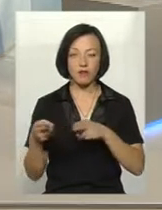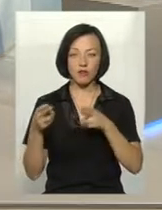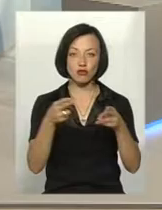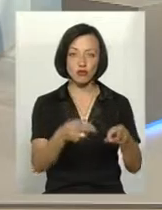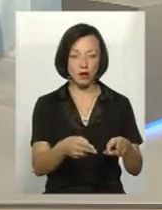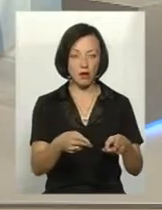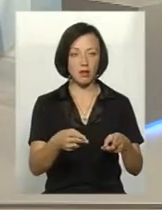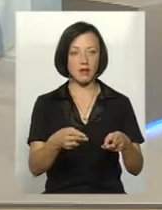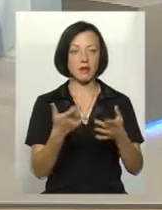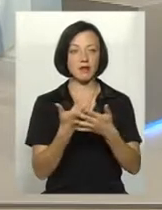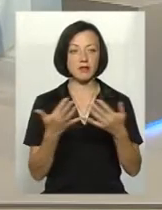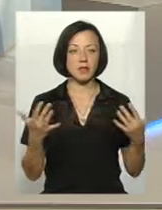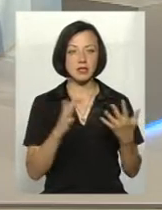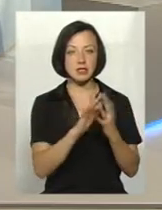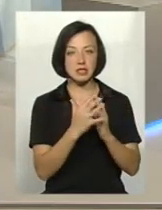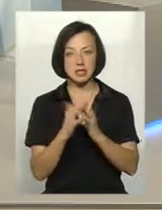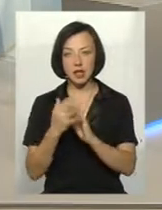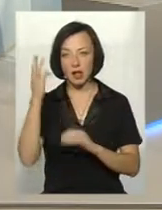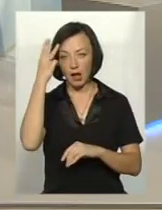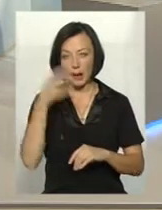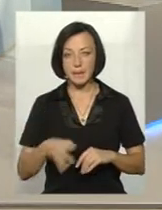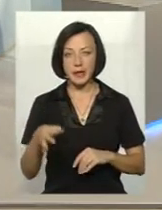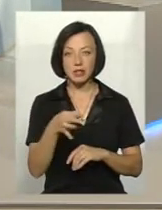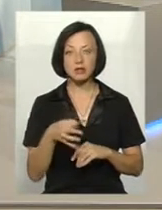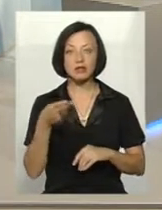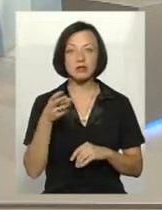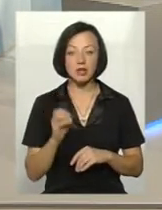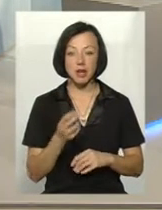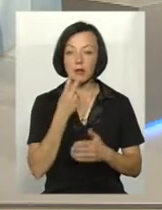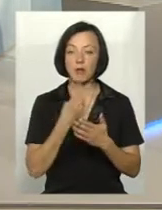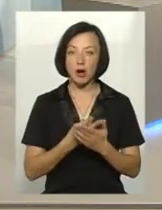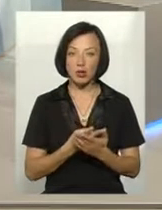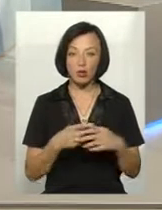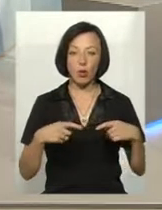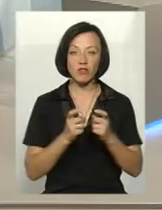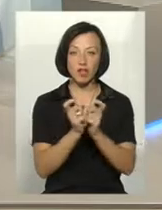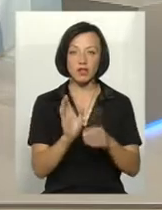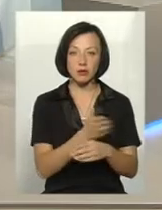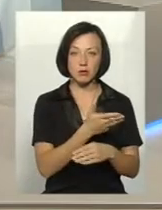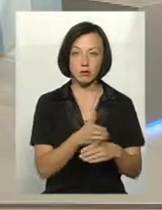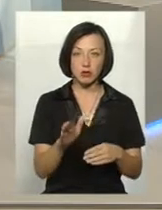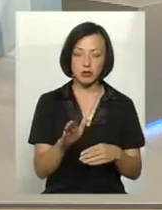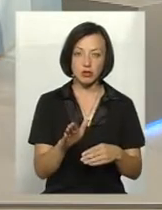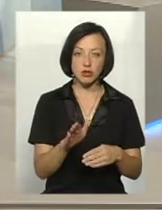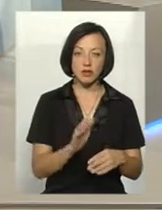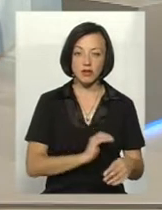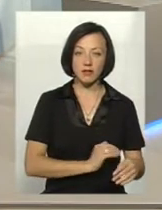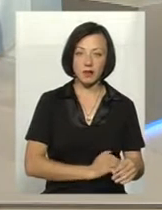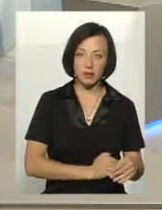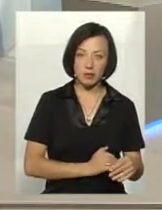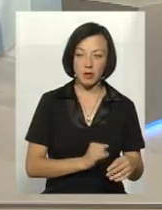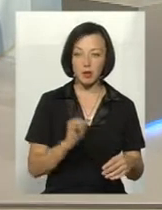в різні села Хмельниччини, де спостерігалися конфлікти між тими